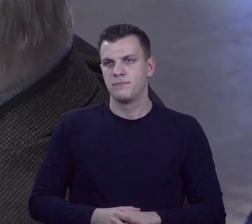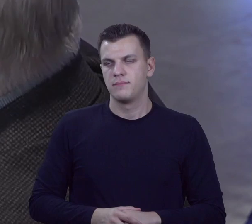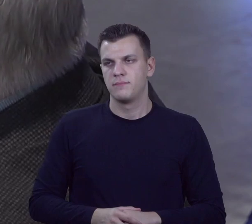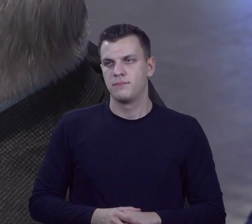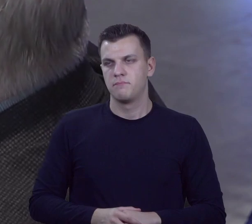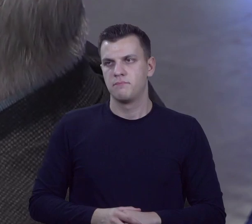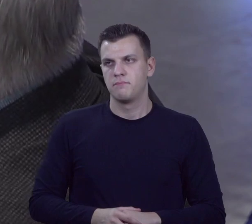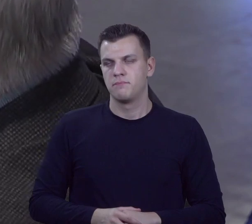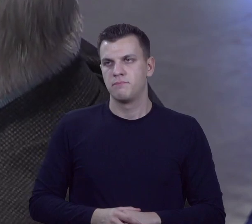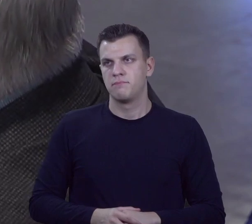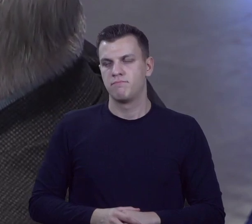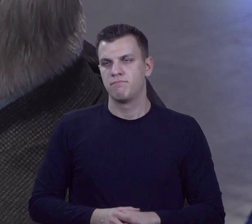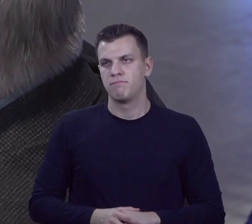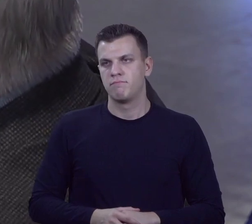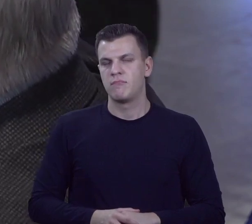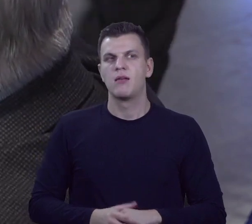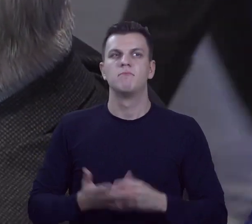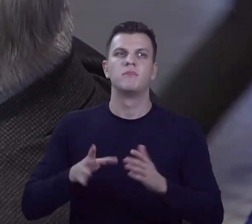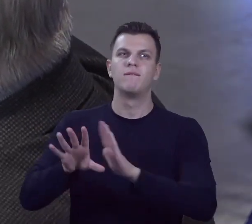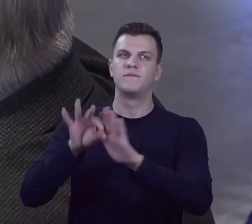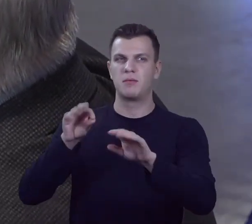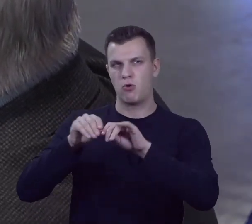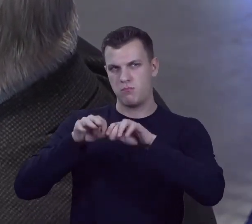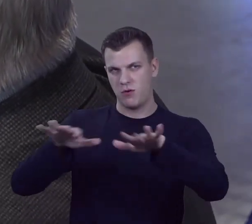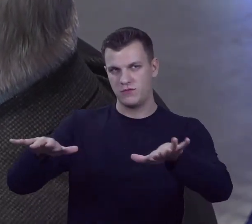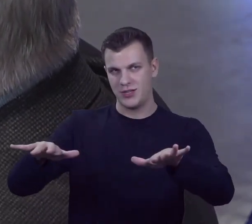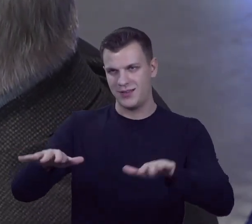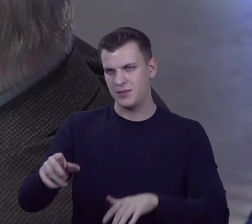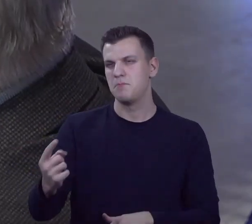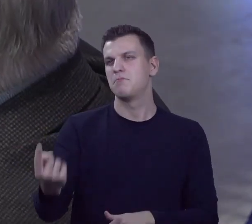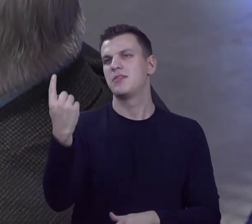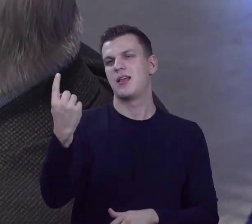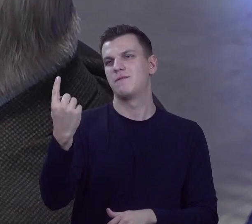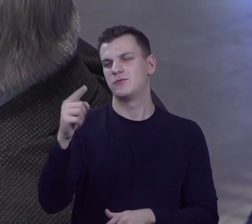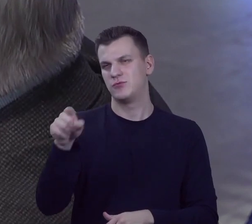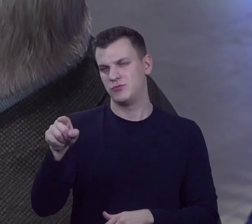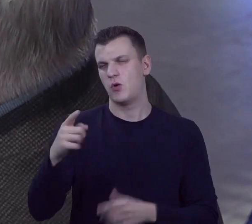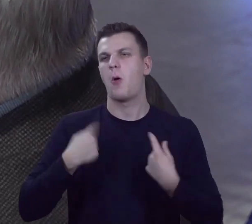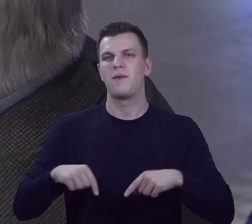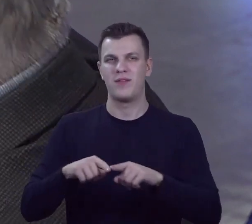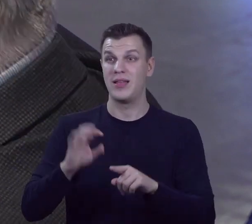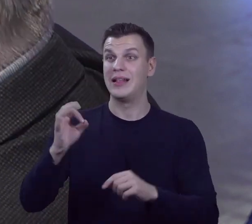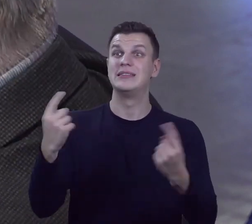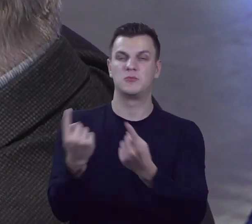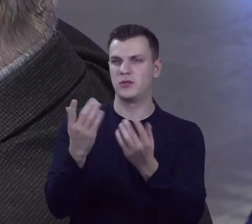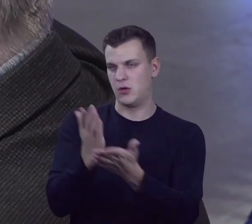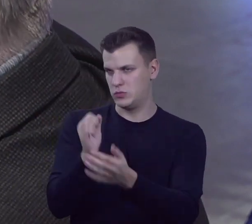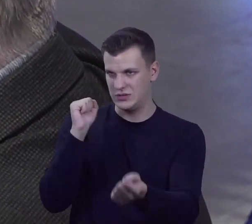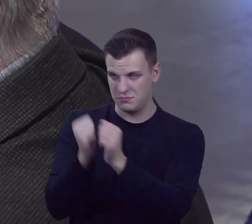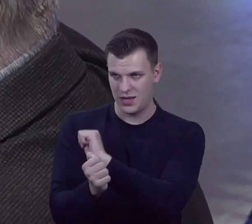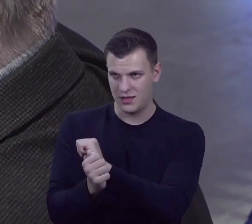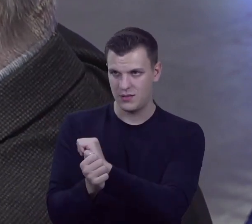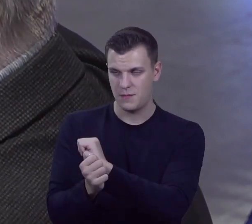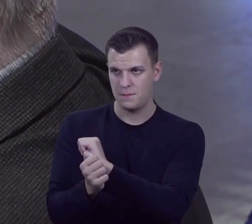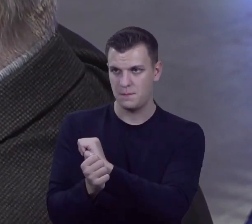wyboracza. Powszechnych. Kiedyś on takiej silnej legitymacji nie miał. Ale w takim razie, a nic się nie